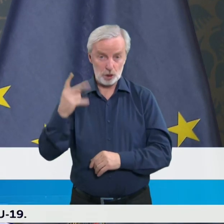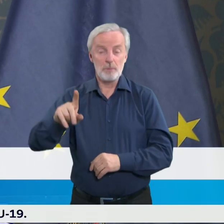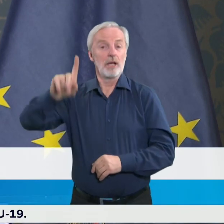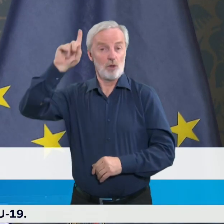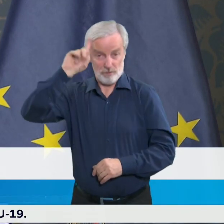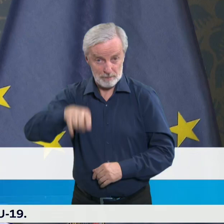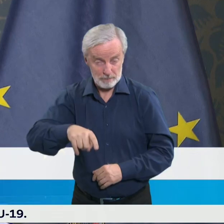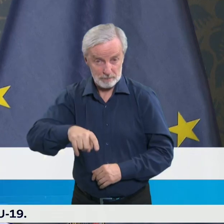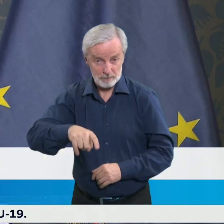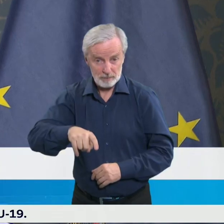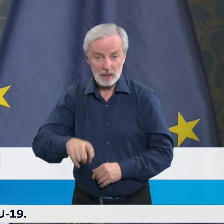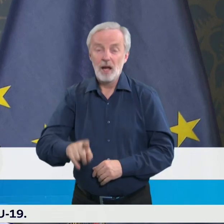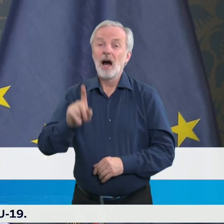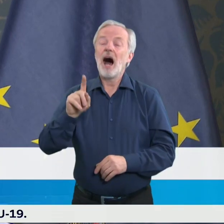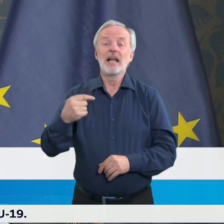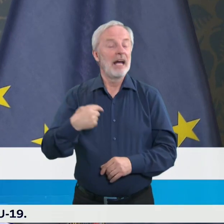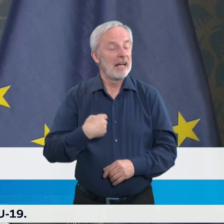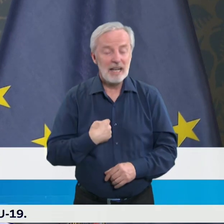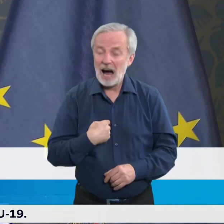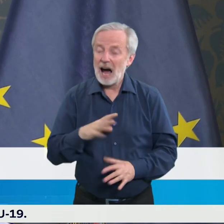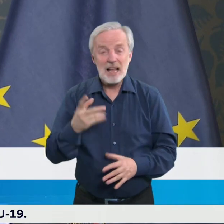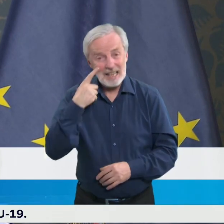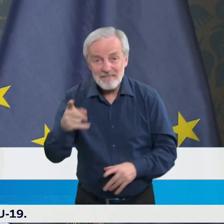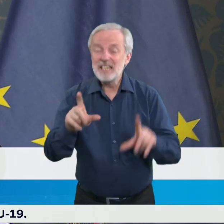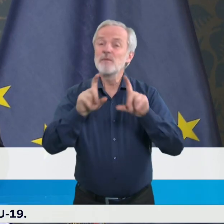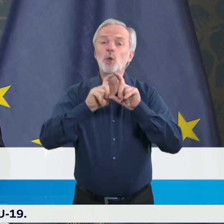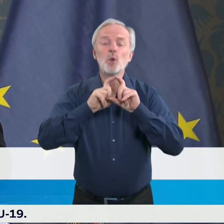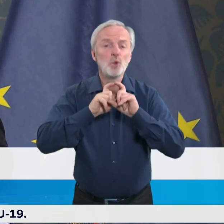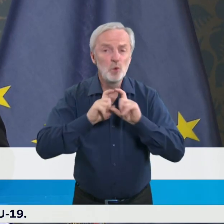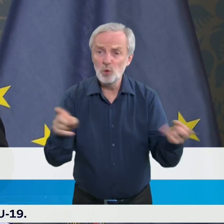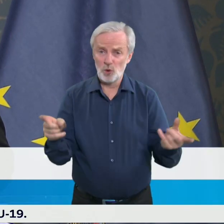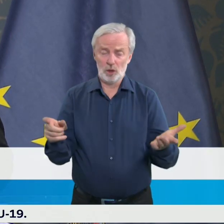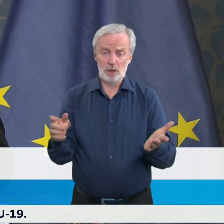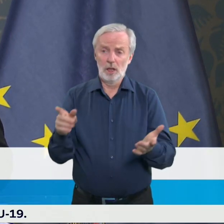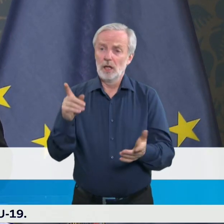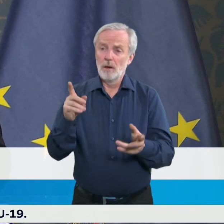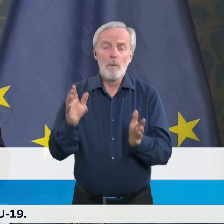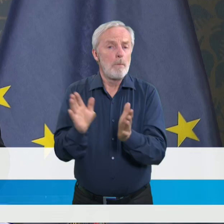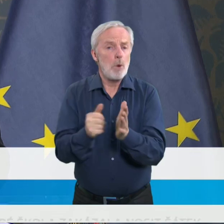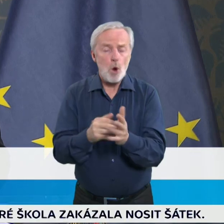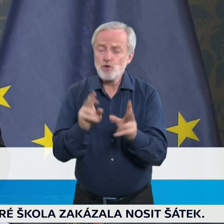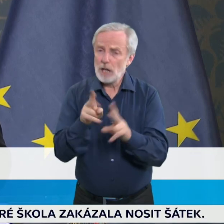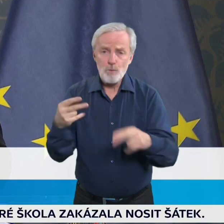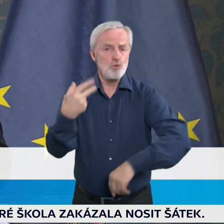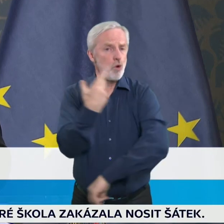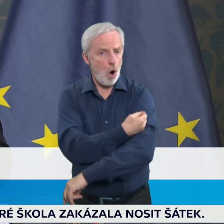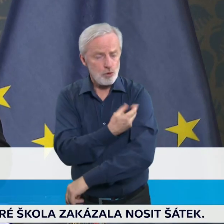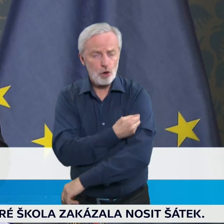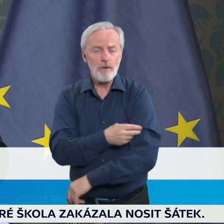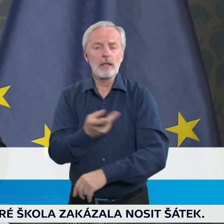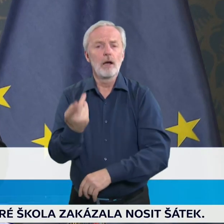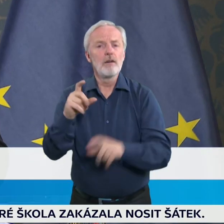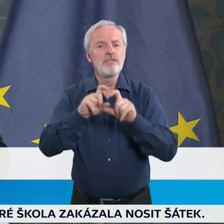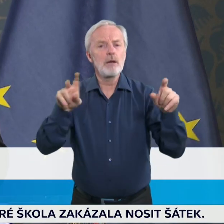době žádný medicínský důvod k tomu, abychom se domnívali, že tato vakcína nemůže být použitá u lidí nad určitý věk